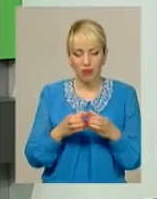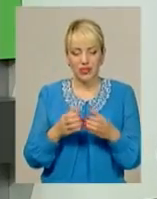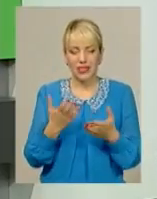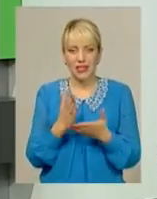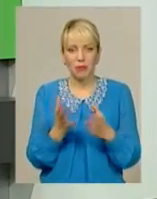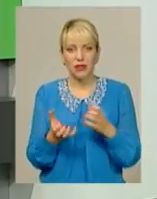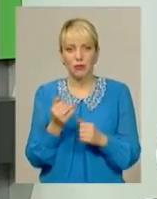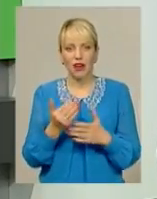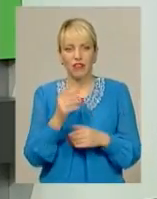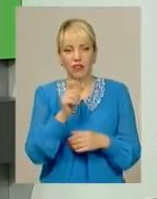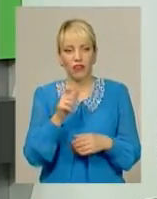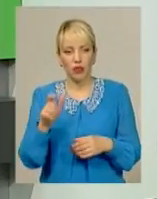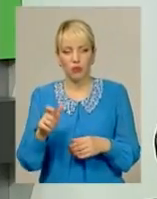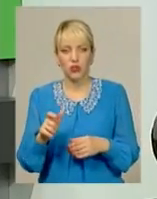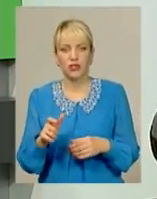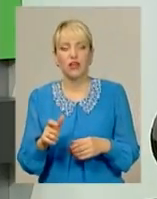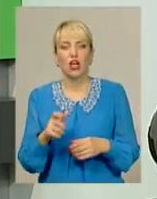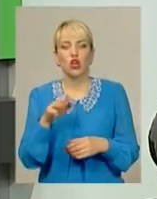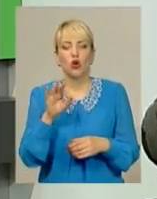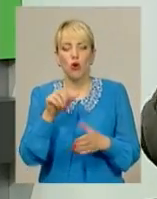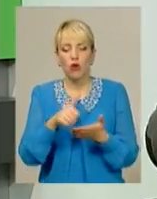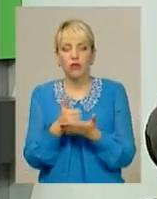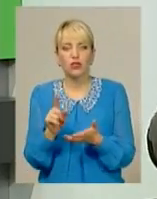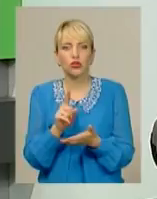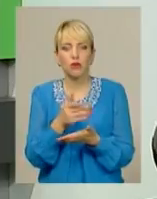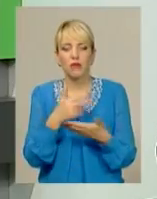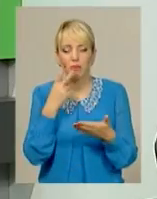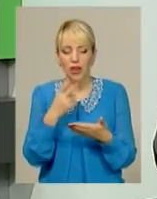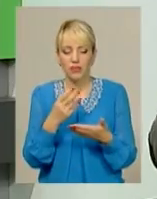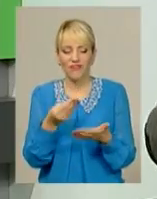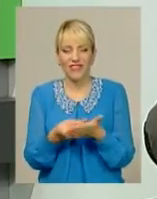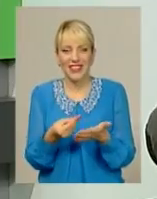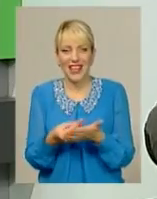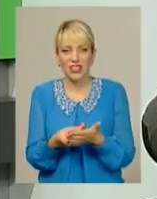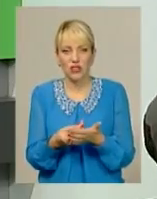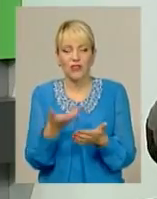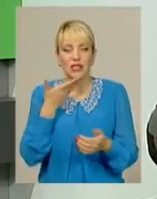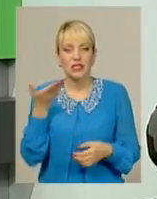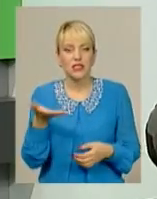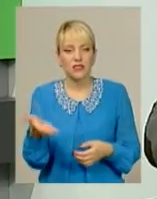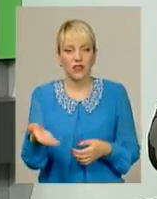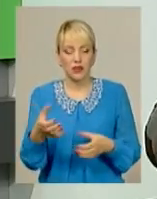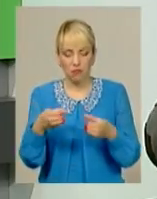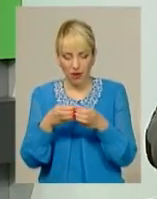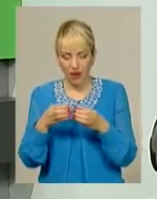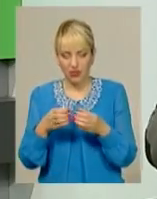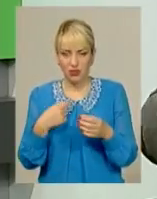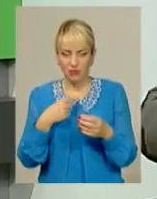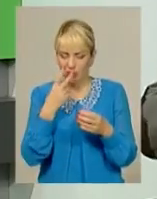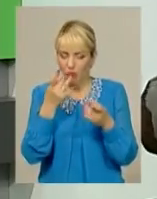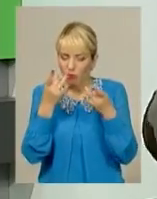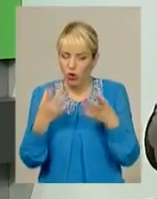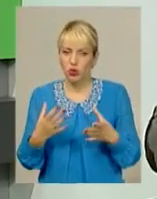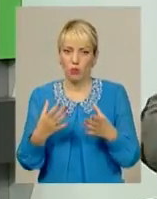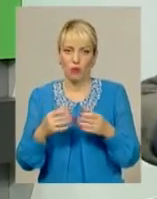відповідно до виборців. Але і головне, що ми бачимо фінансові звіти партій, бачимо їх в значно спрощеному вигляді,